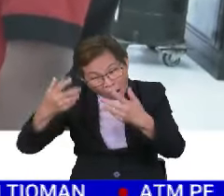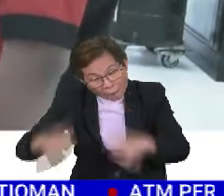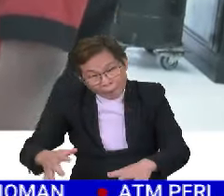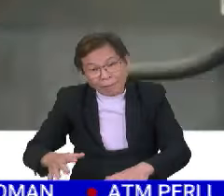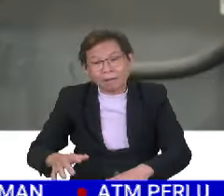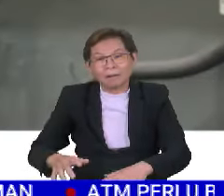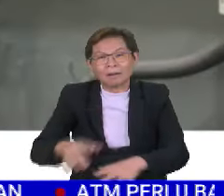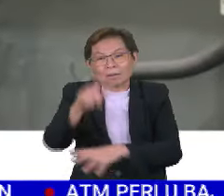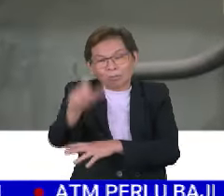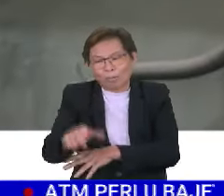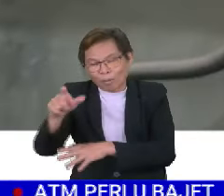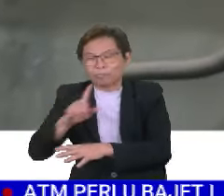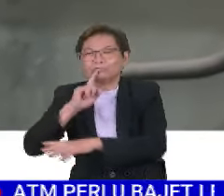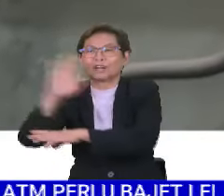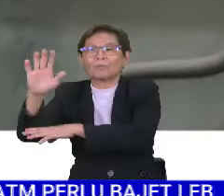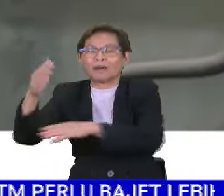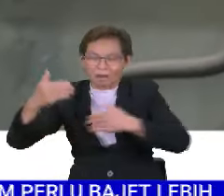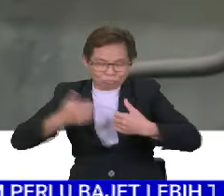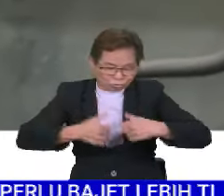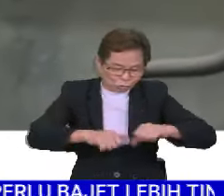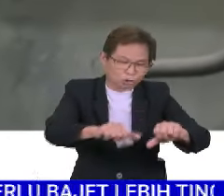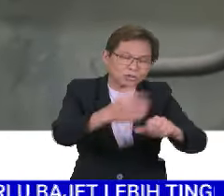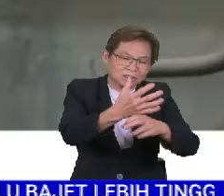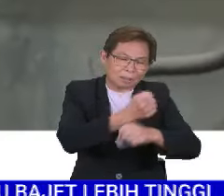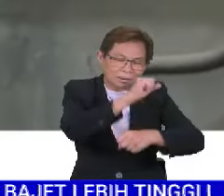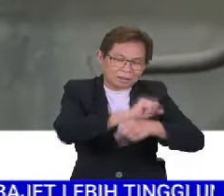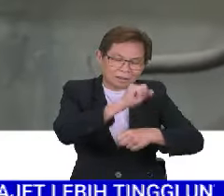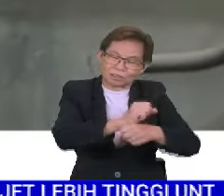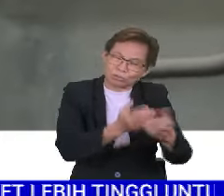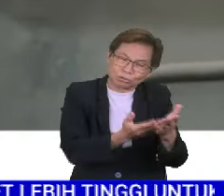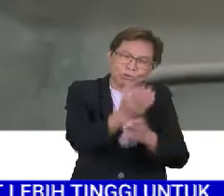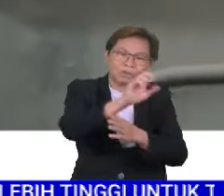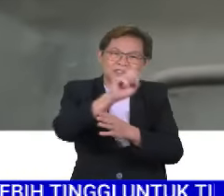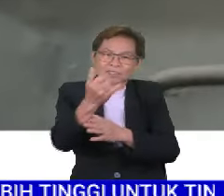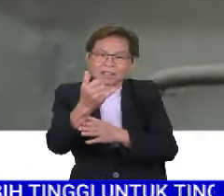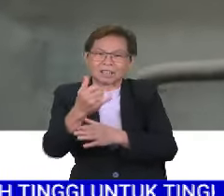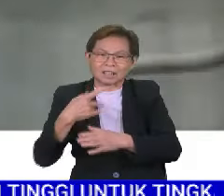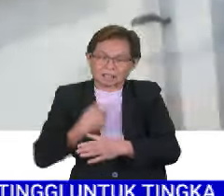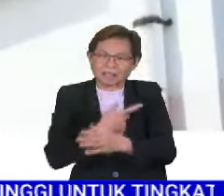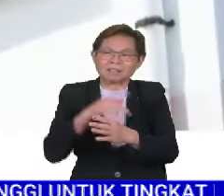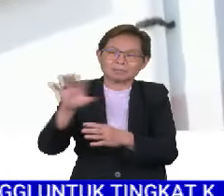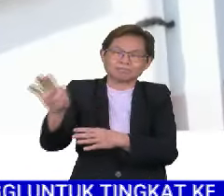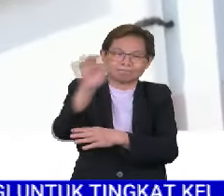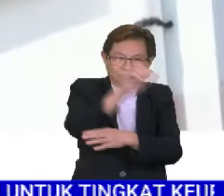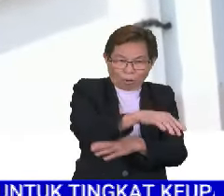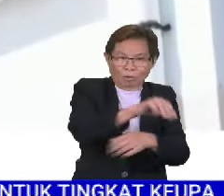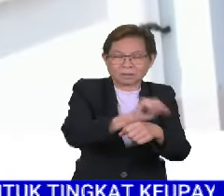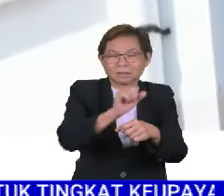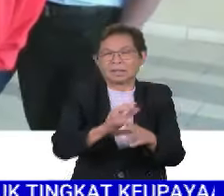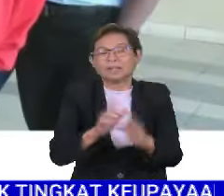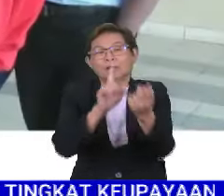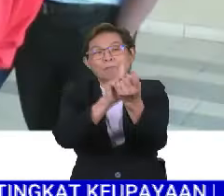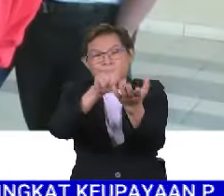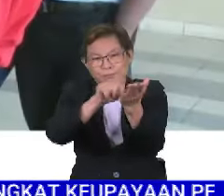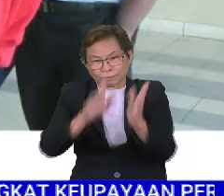akan jaminan secara terus itu secara bekerja terus di syarikat-syarikat yang kita akan lantik. Beliau ditemui pemberita